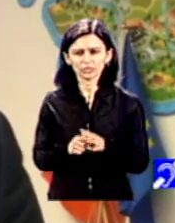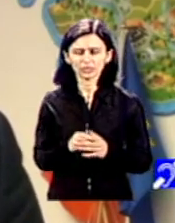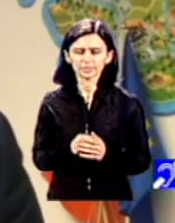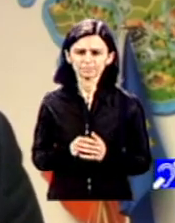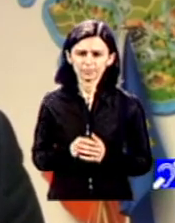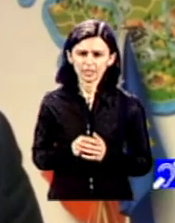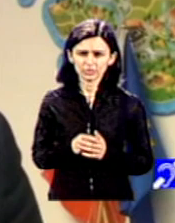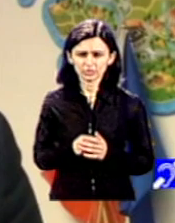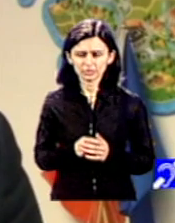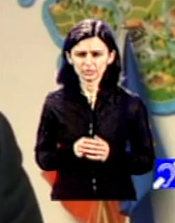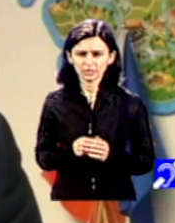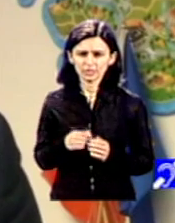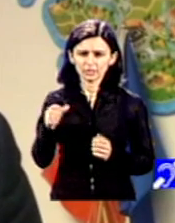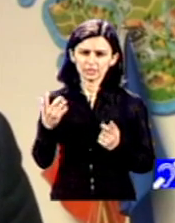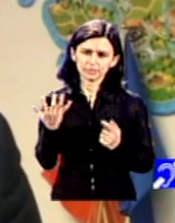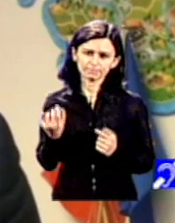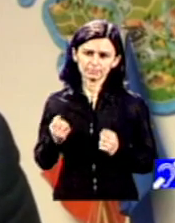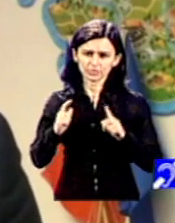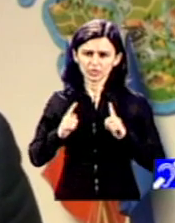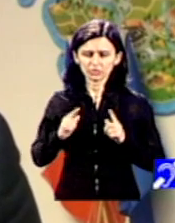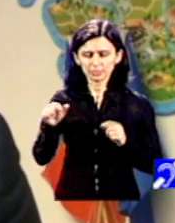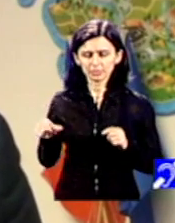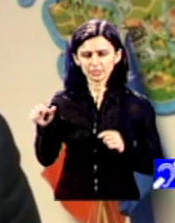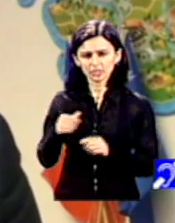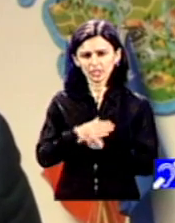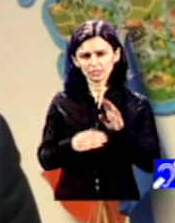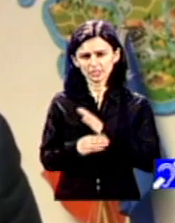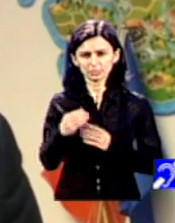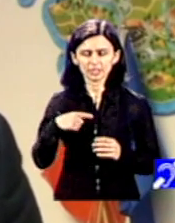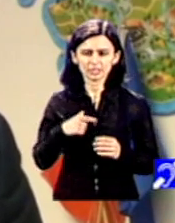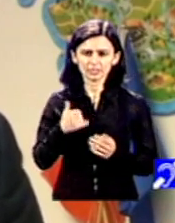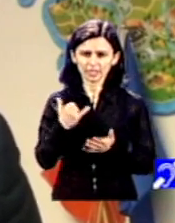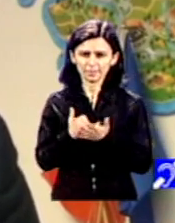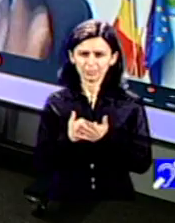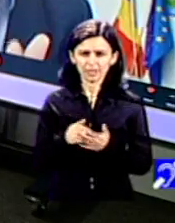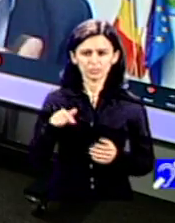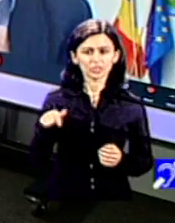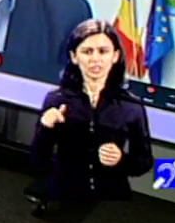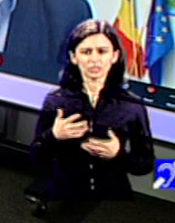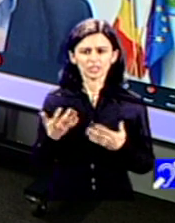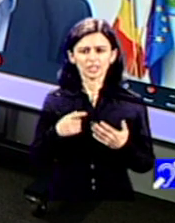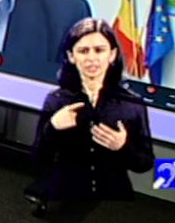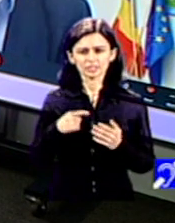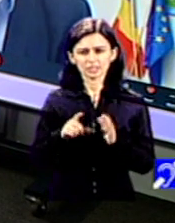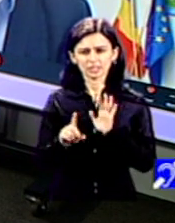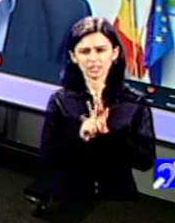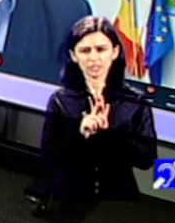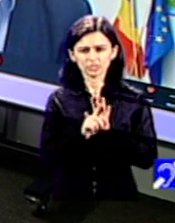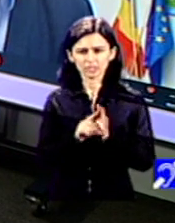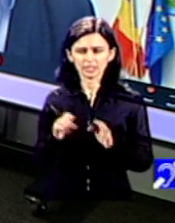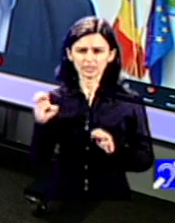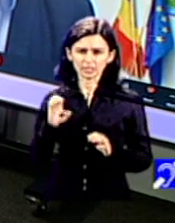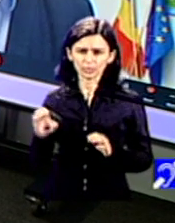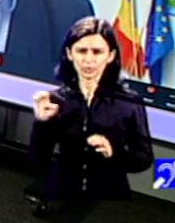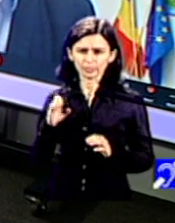Ceea ce se așteaptă persoanele cu dizabilități este ca drepturile lor care sunt consacrate în legislația europeană. Să fie respectate.